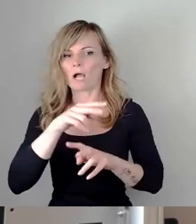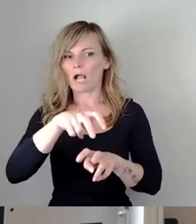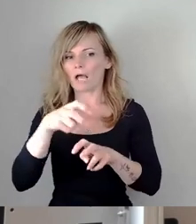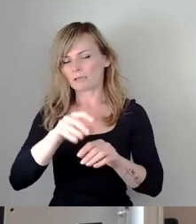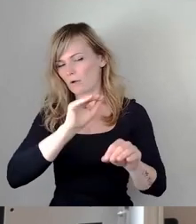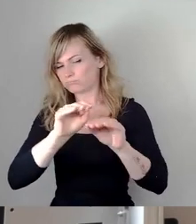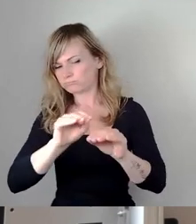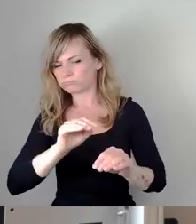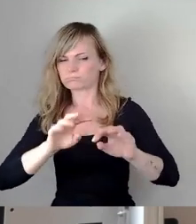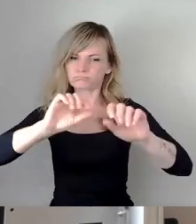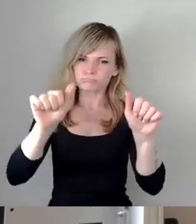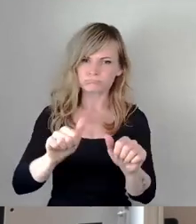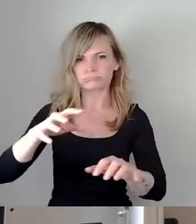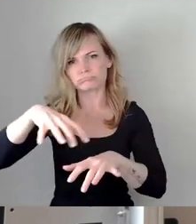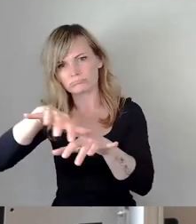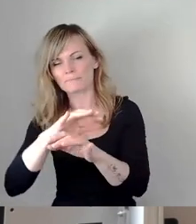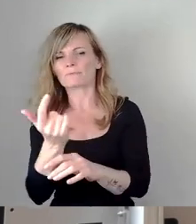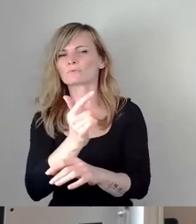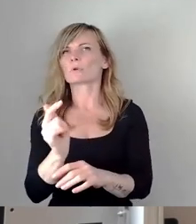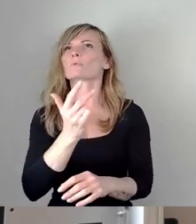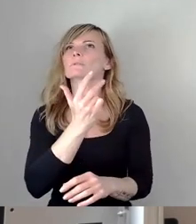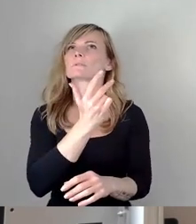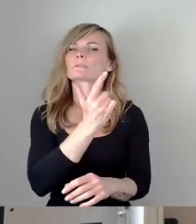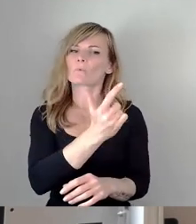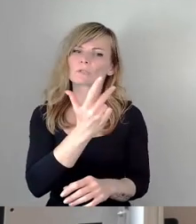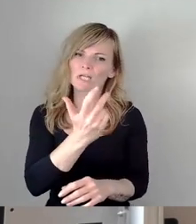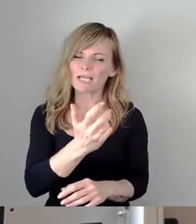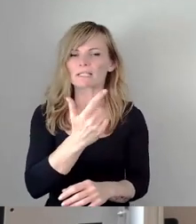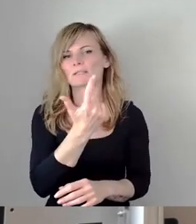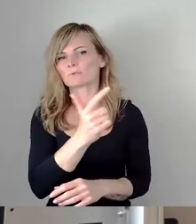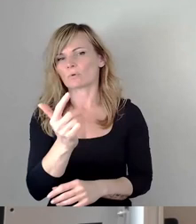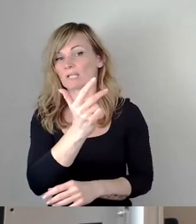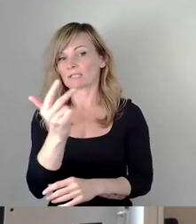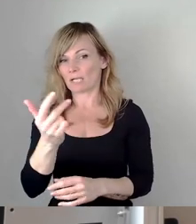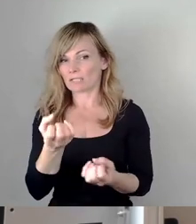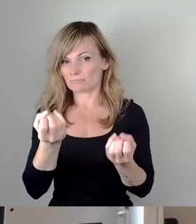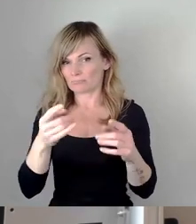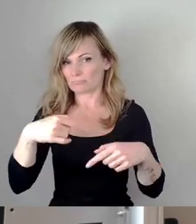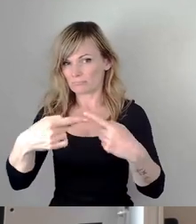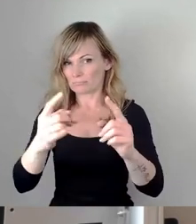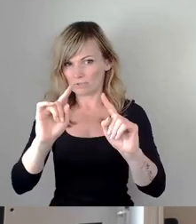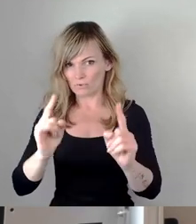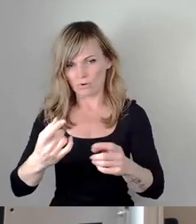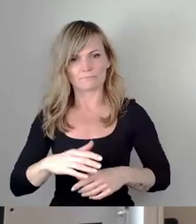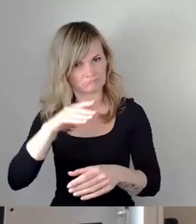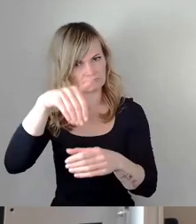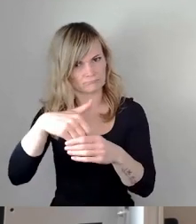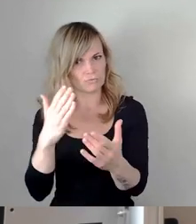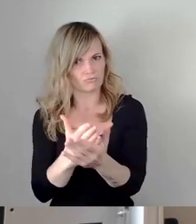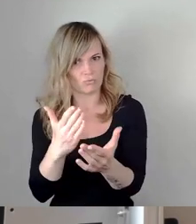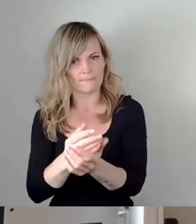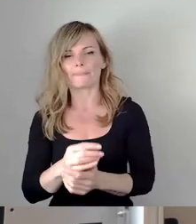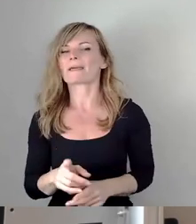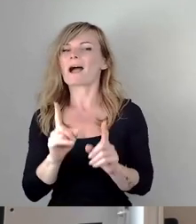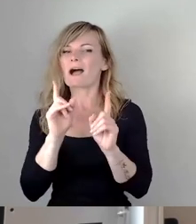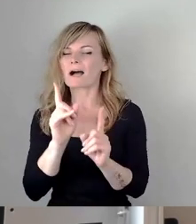2032, 2033 passieren wird. Zu den eigentlichen Investitionen in die